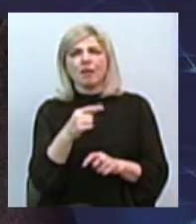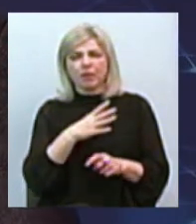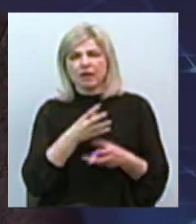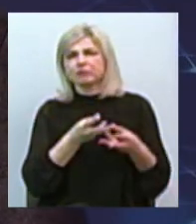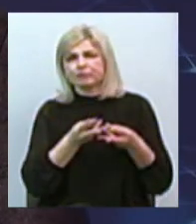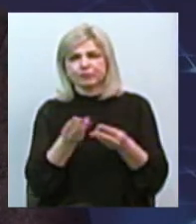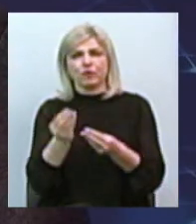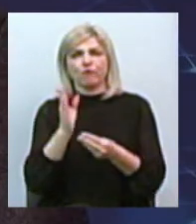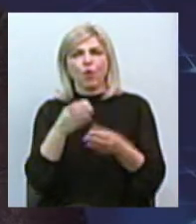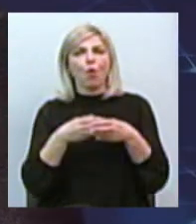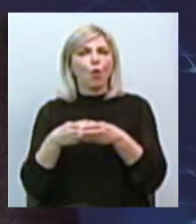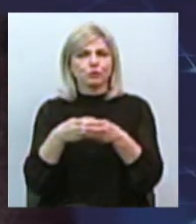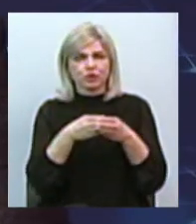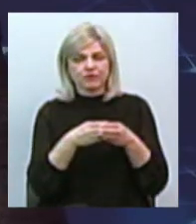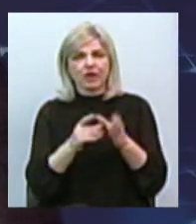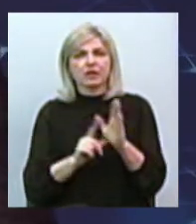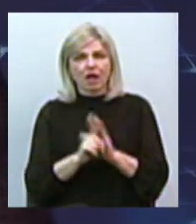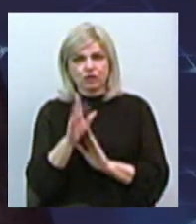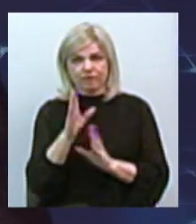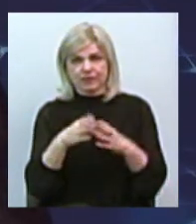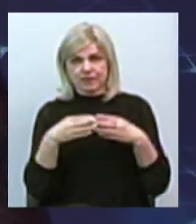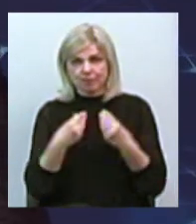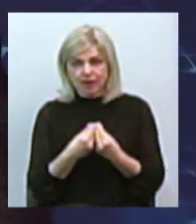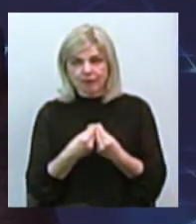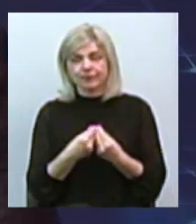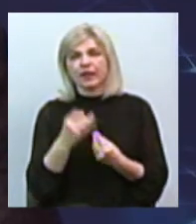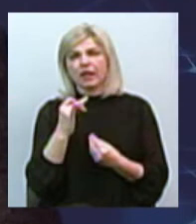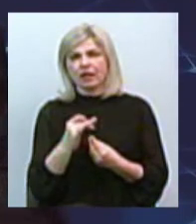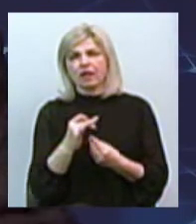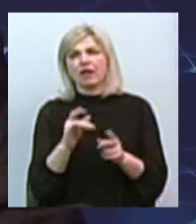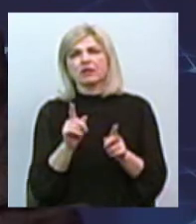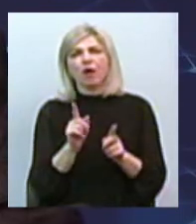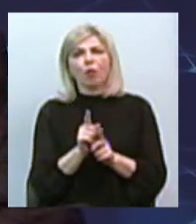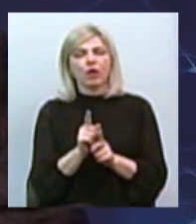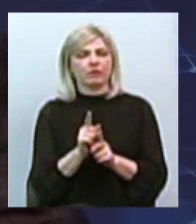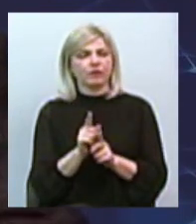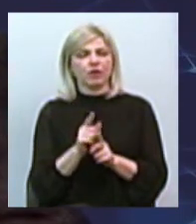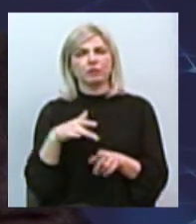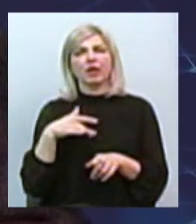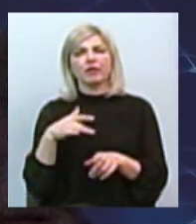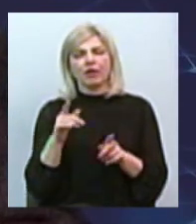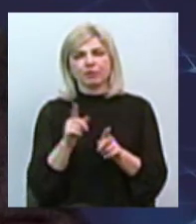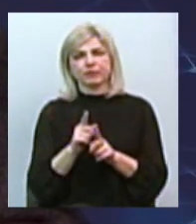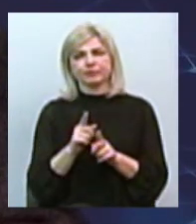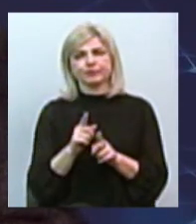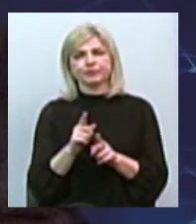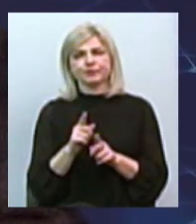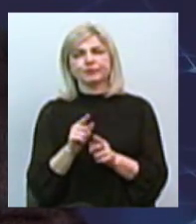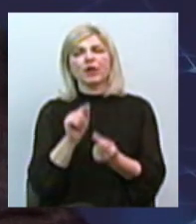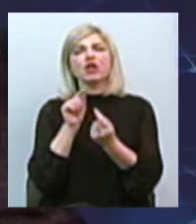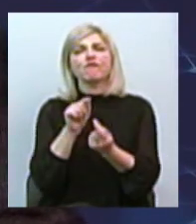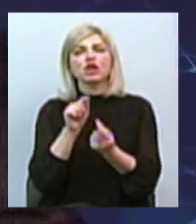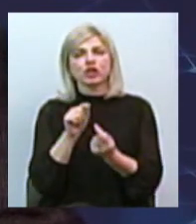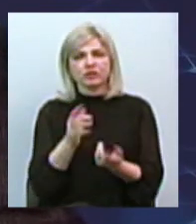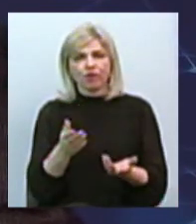заложені в соціумі, заложені в сім'є, і невежество, я считаю, це дві точки опори, на